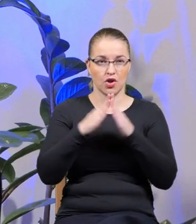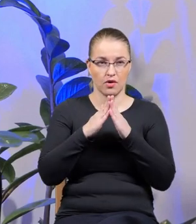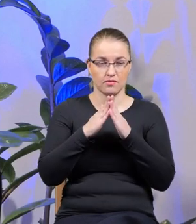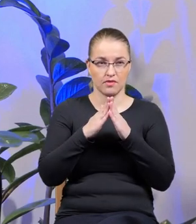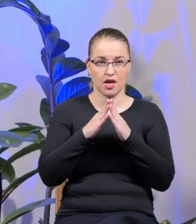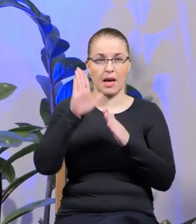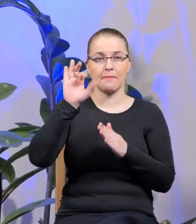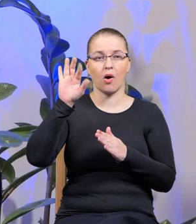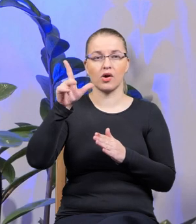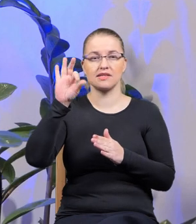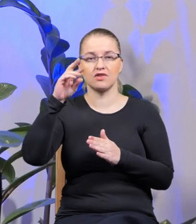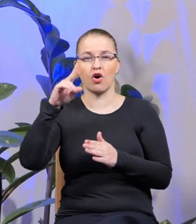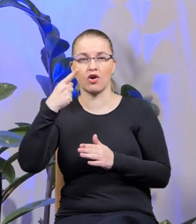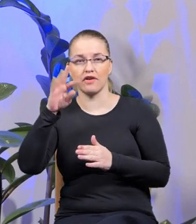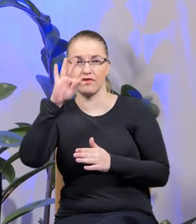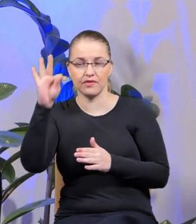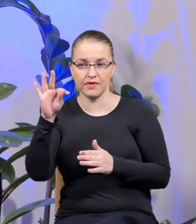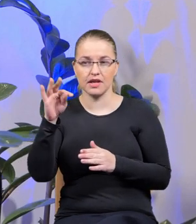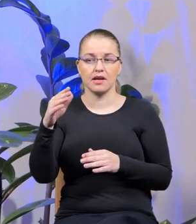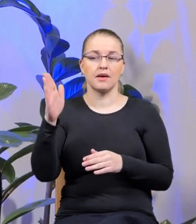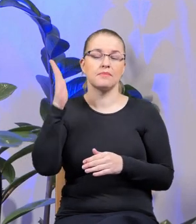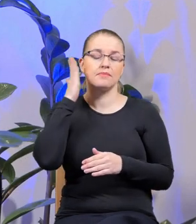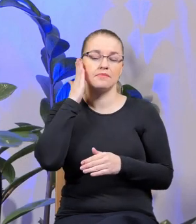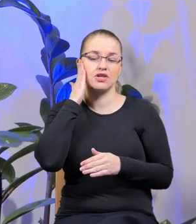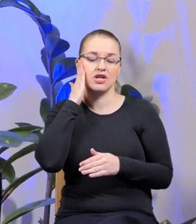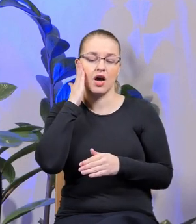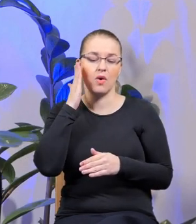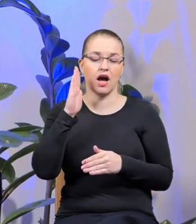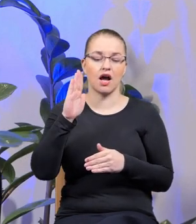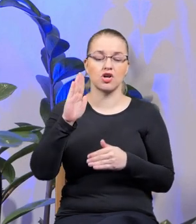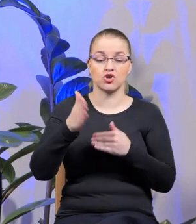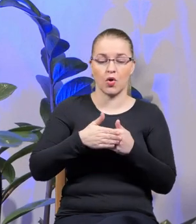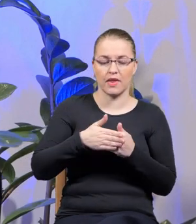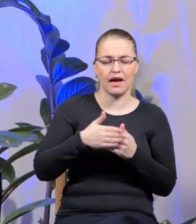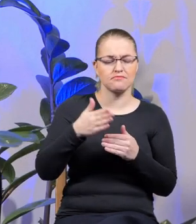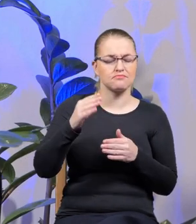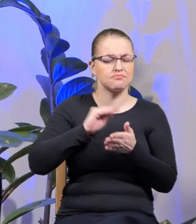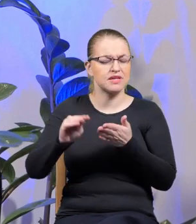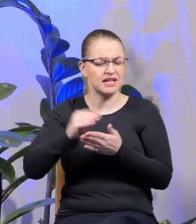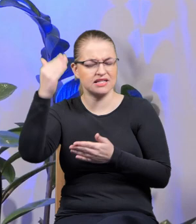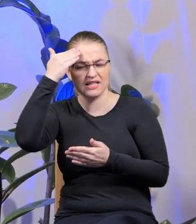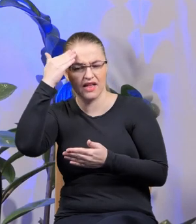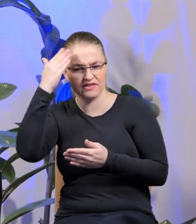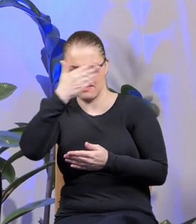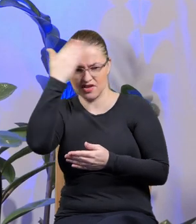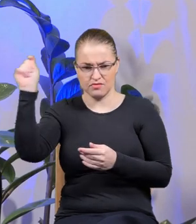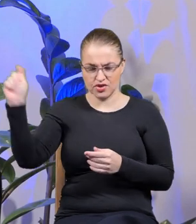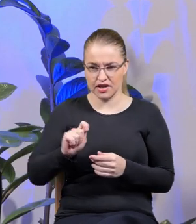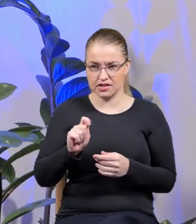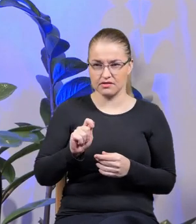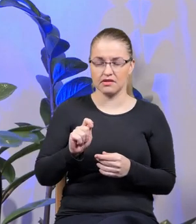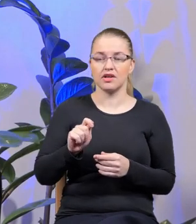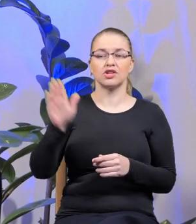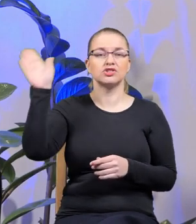w Boksdorfie mieszkała przez parę miesięcy żona znanego pisarza. Nie wiedziałem, że przyjedzie. Nagle dzwoni do mnie i mówi Cześć